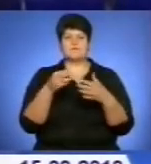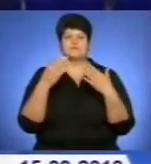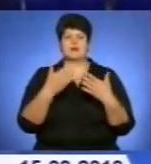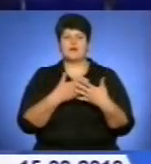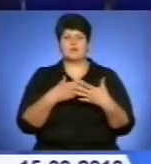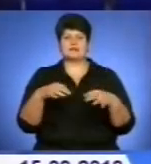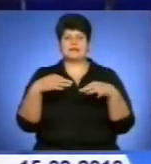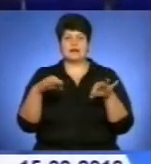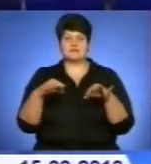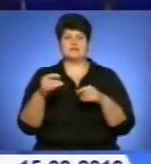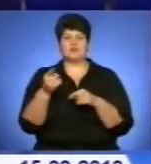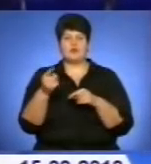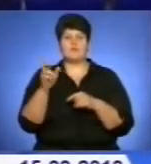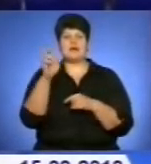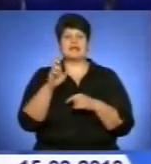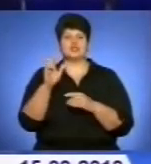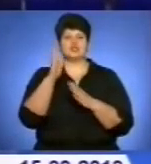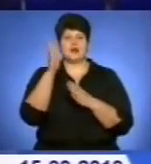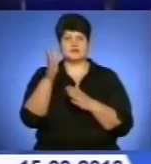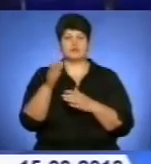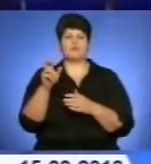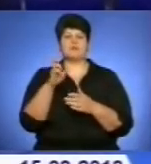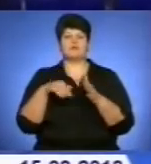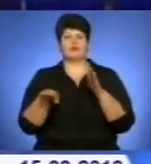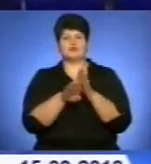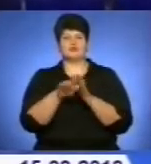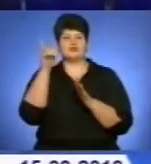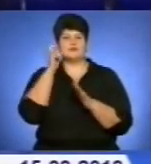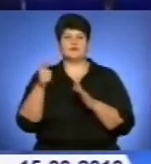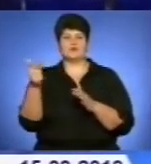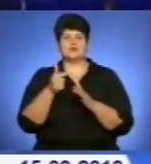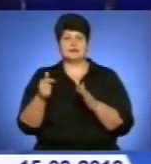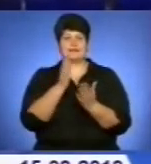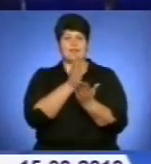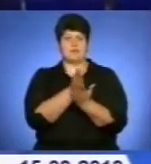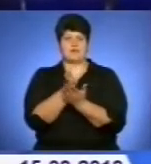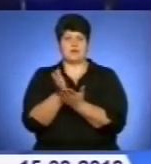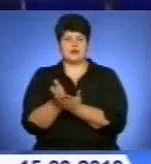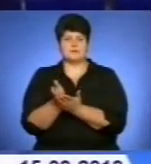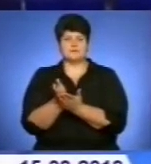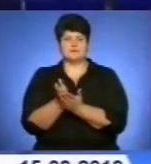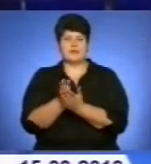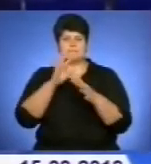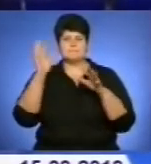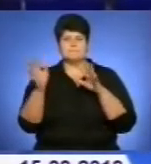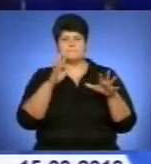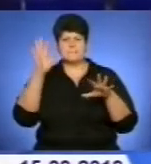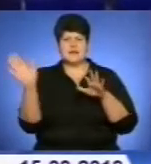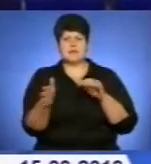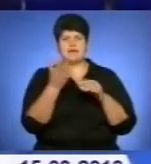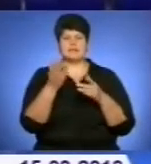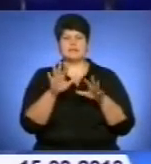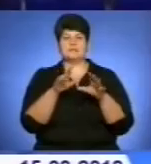ожеледиться і снігові замети. Найскладніша ситуація у Зборівському та Бережанському районах. Там до багатьох населених пунктів немає транспортного